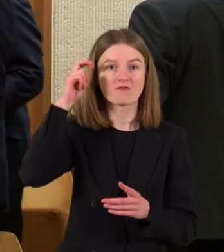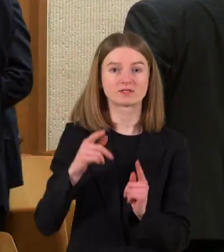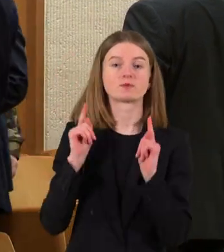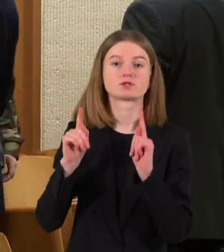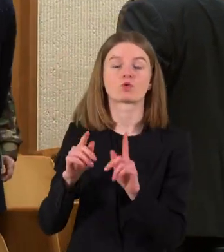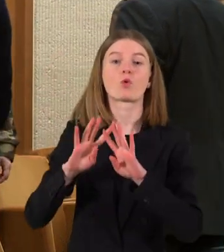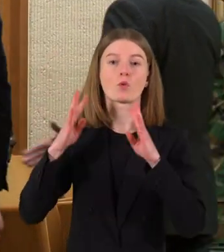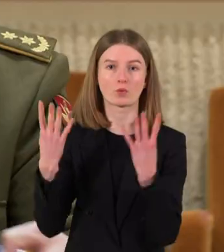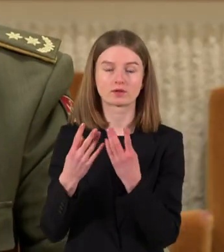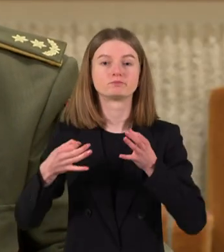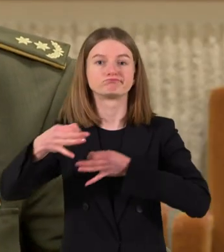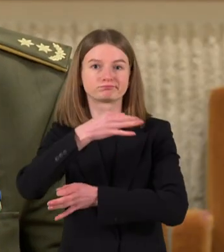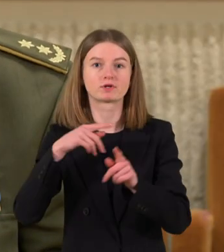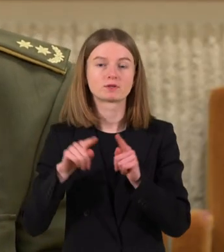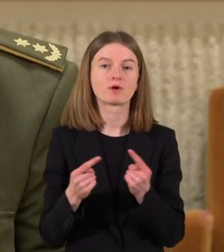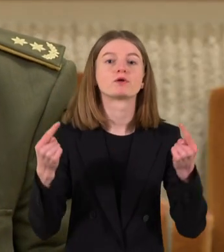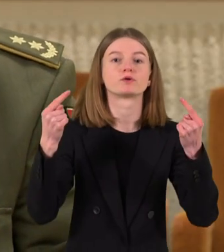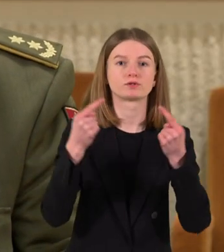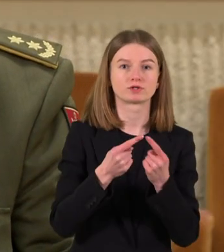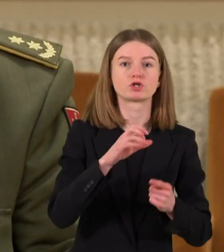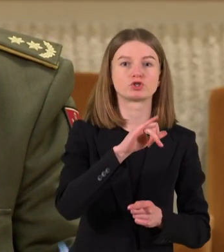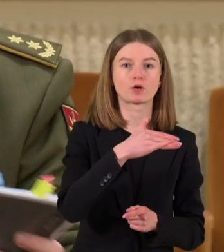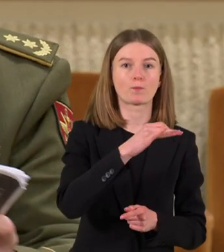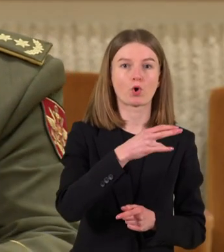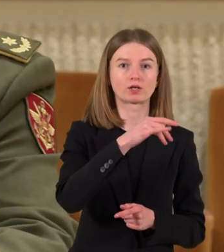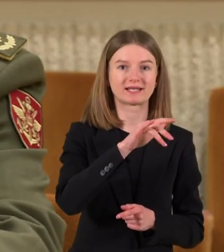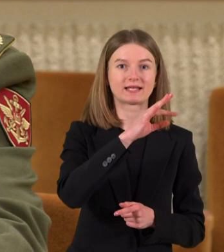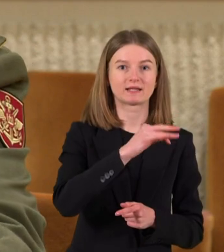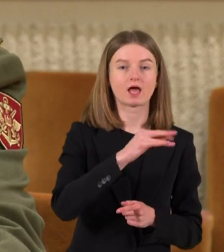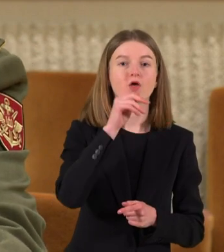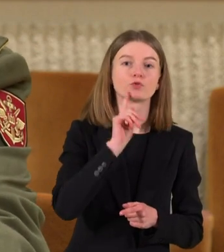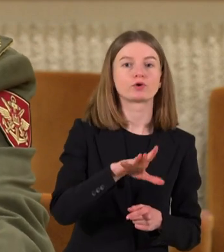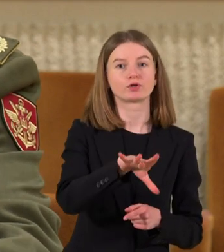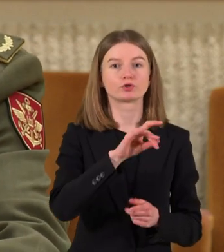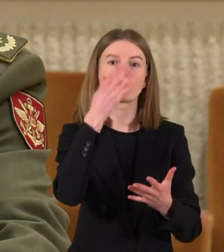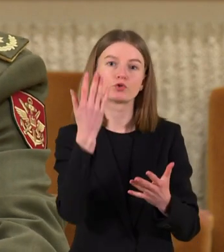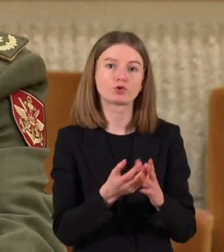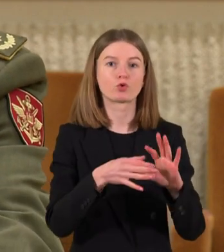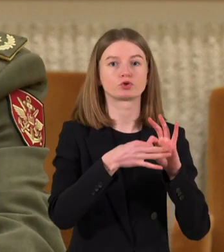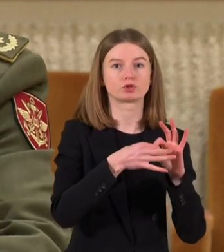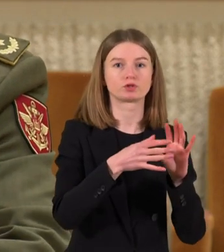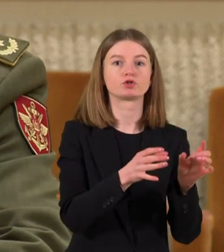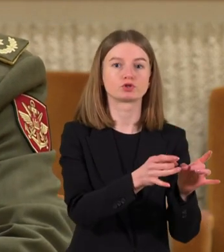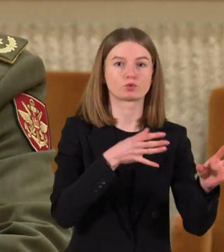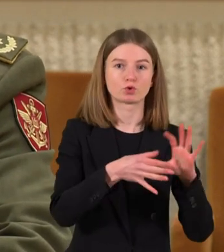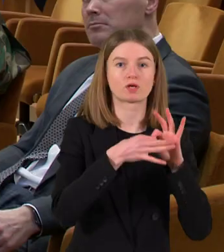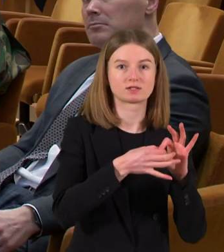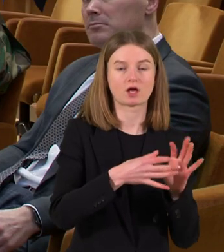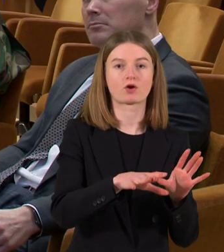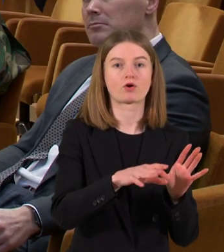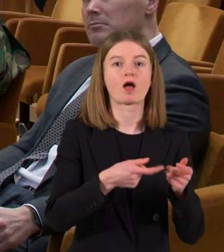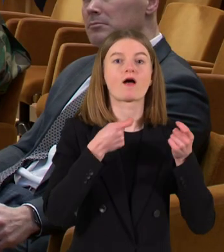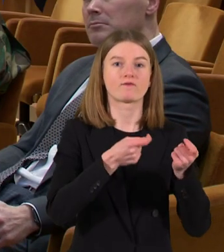ir pritarė ministrės pirmininkės Ingridos Šimonytės teikiamai naujo Lietuvos šaulius sąjungos vado, pulkininko litenanto